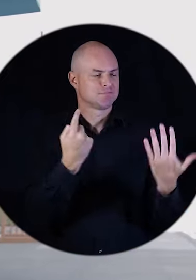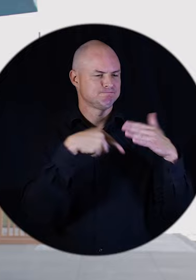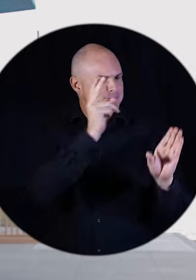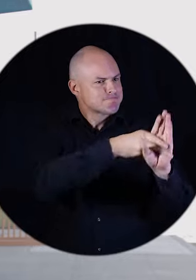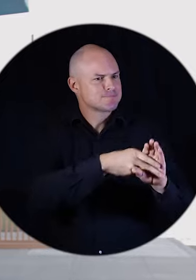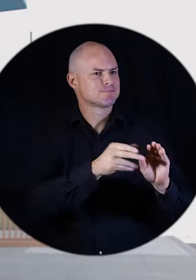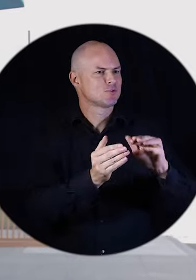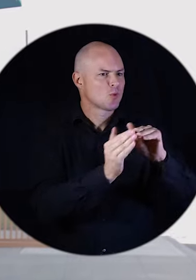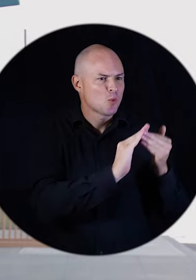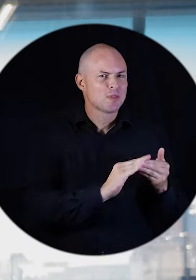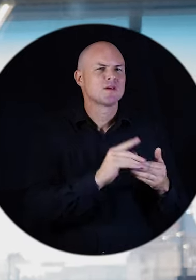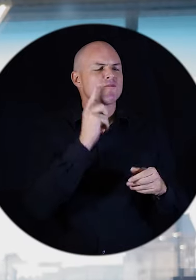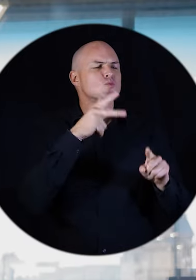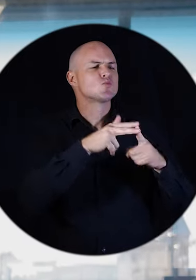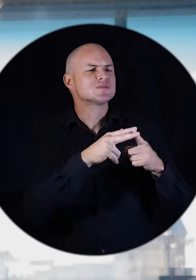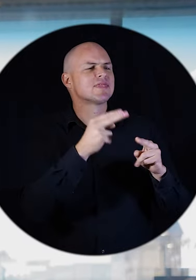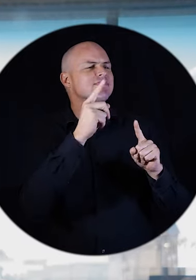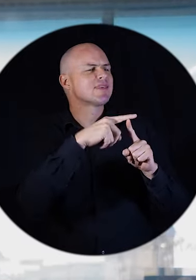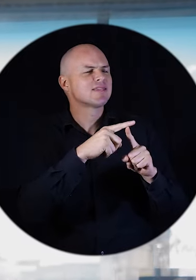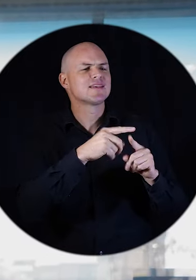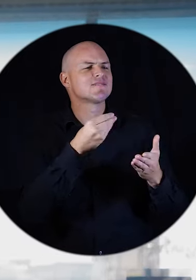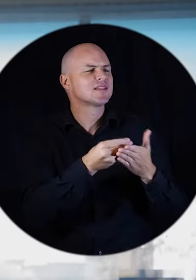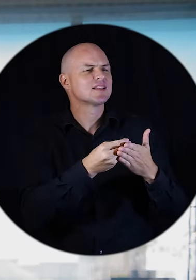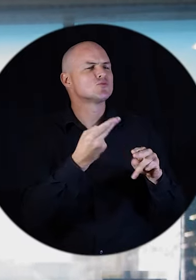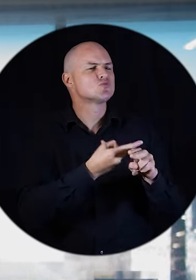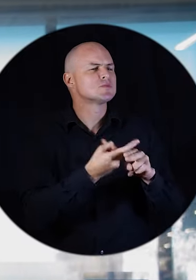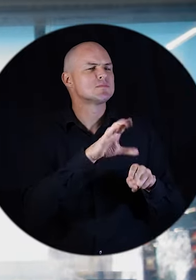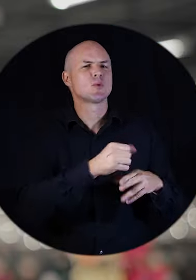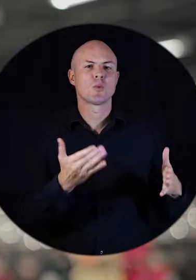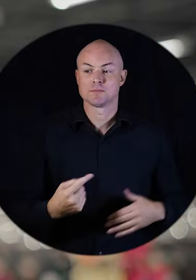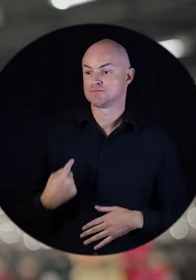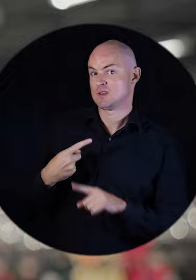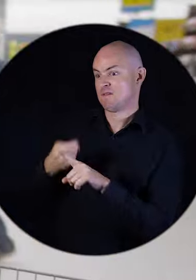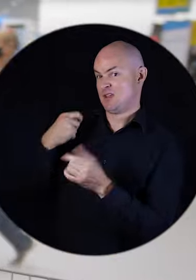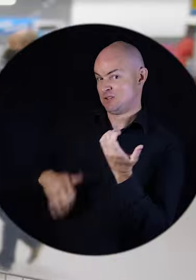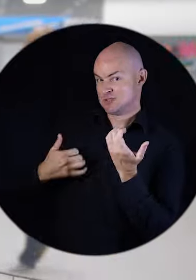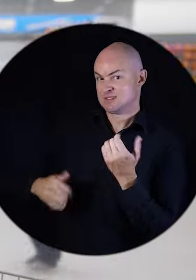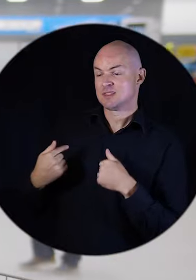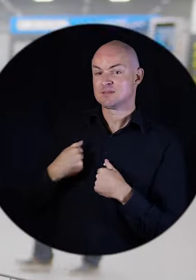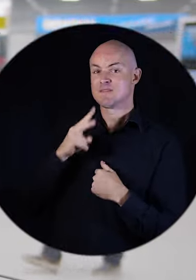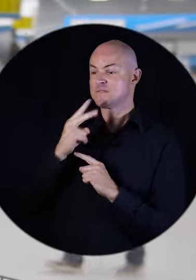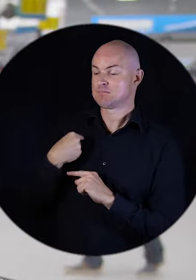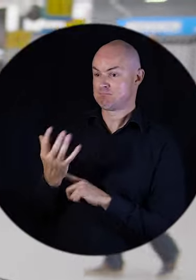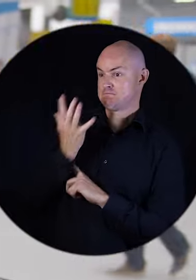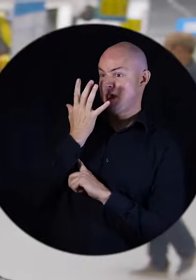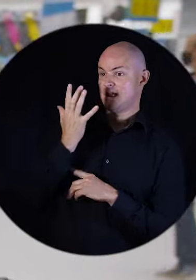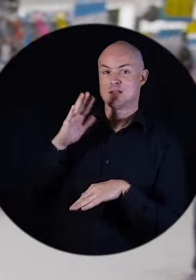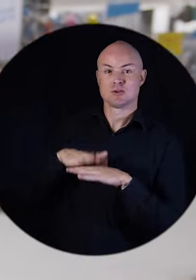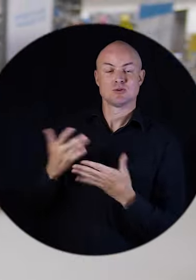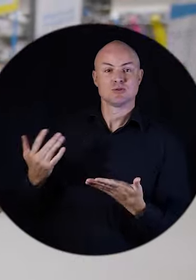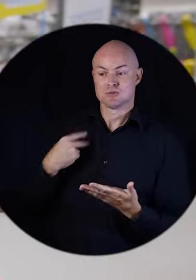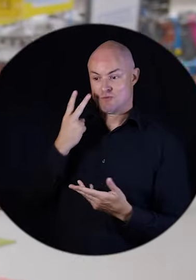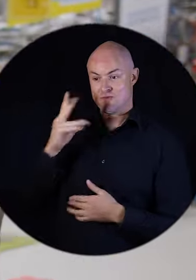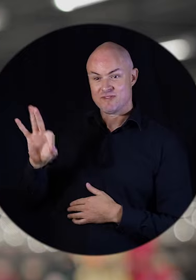d'inclusion. Voyons quels outils techniques et financiers ils ont utilisé pour y arriver. viennent de l'Argentine. qui m'a vraiment marqué à l'entrevue